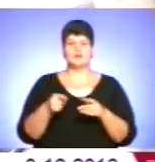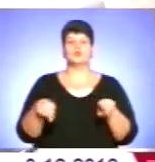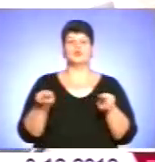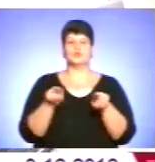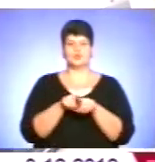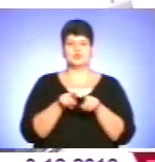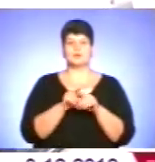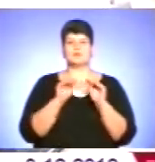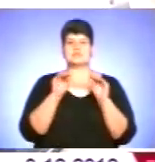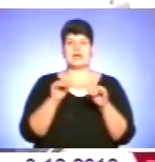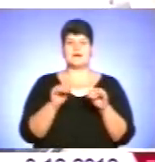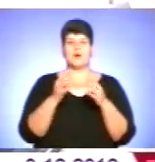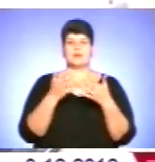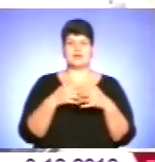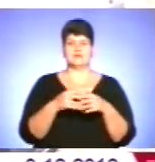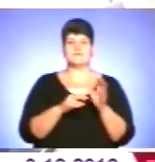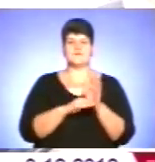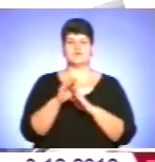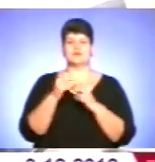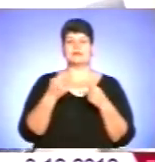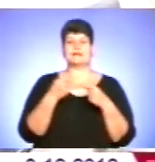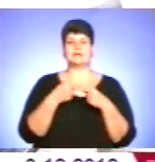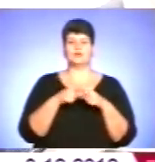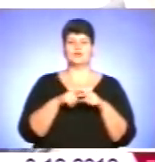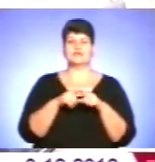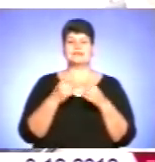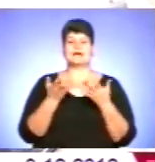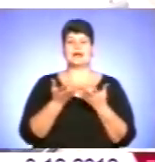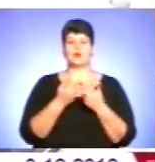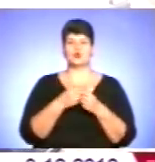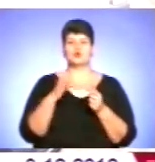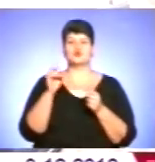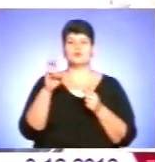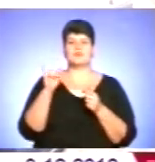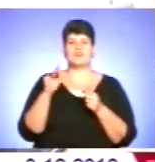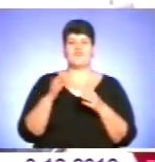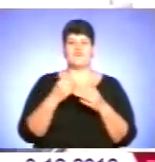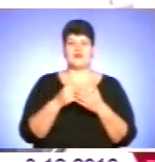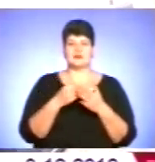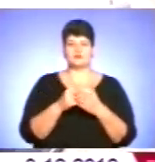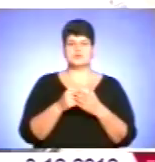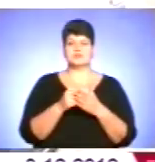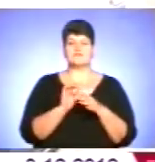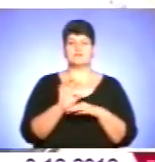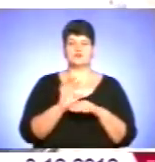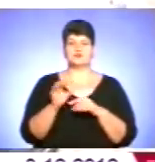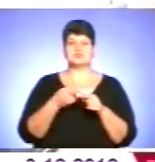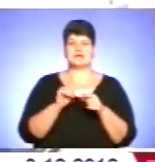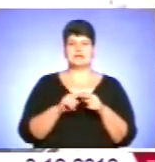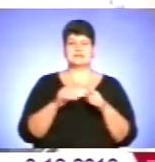обладнання високотехнологічне, і за рахунок собівартості випуску даної сировини